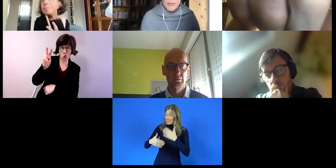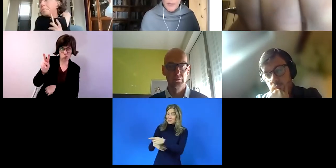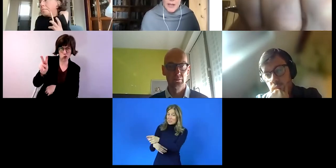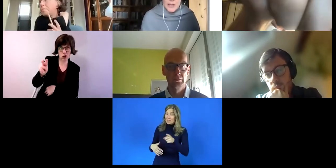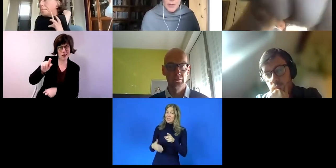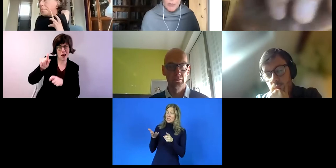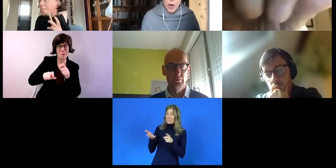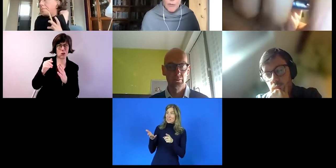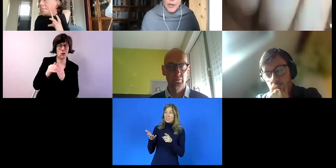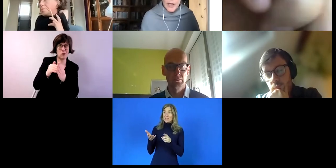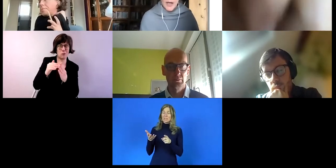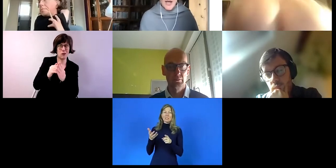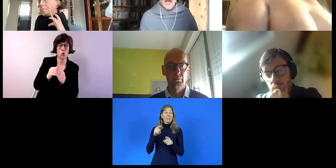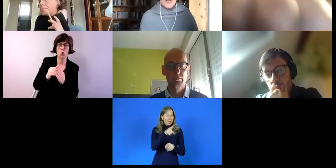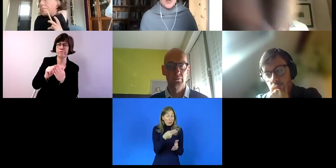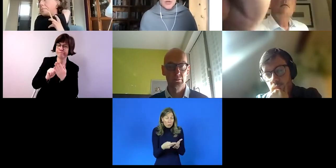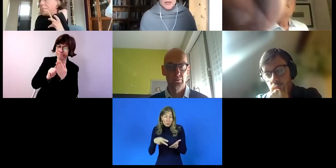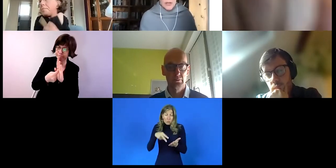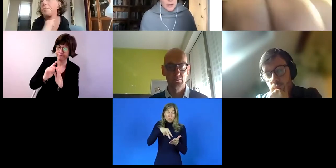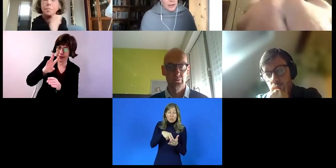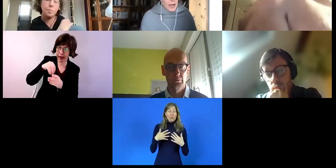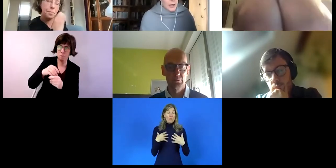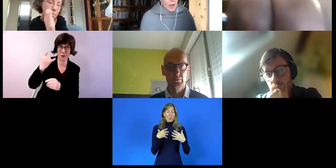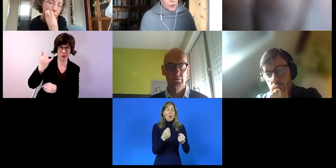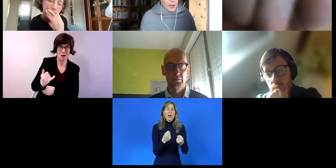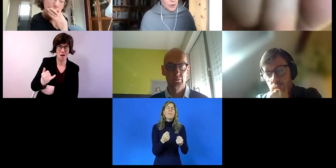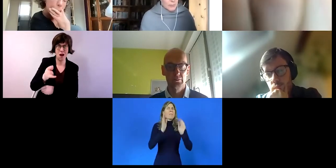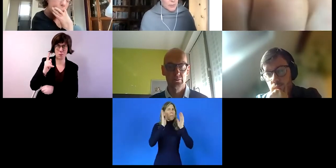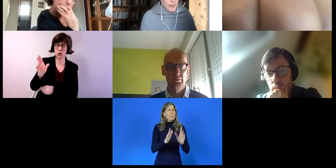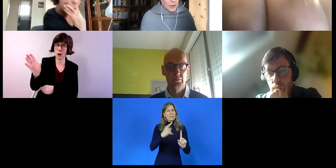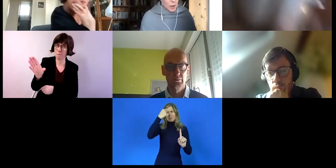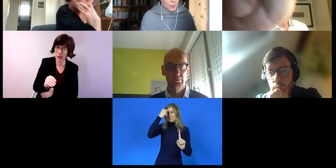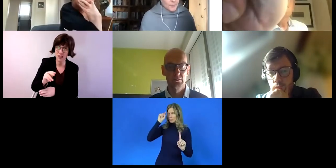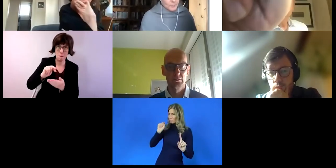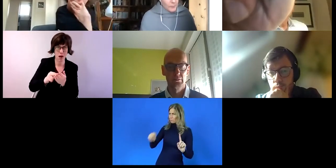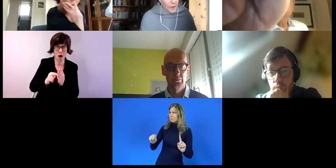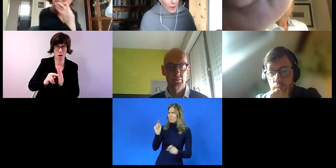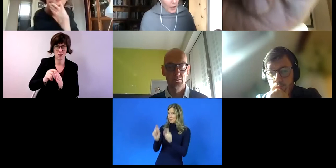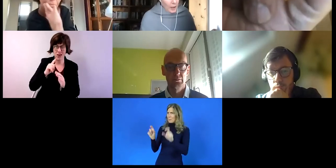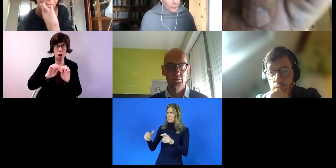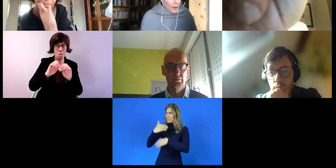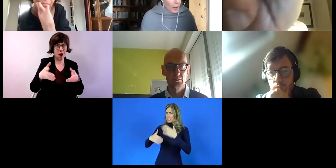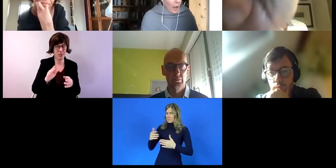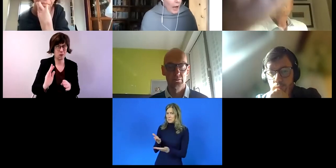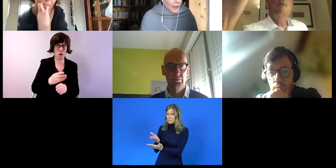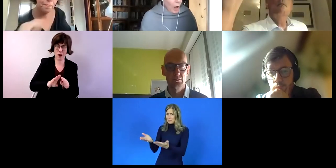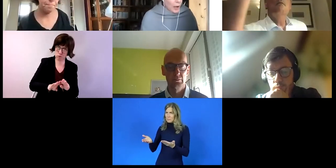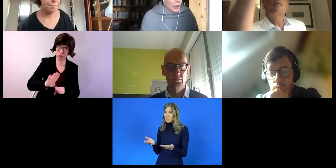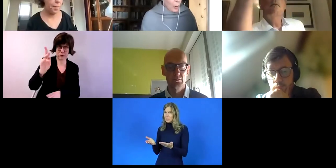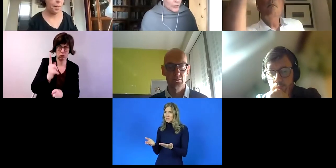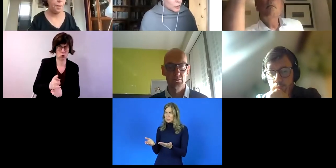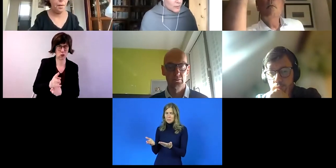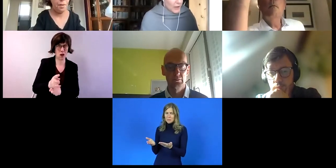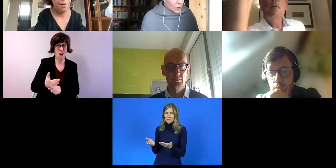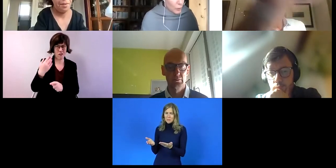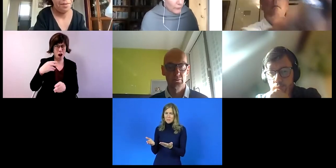Menschen mit Behinderungen repräsentiert sind und dass man die mit einplant beim Aufschwung nach der Pandemie, sodass der verlorene Boden auch